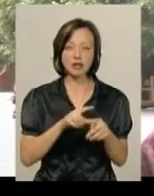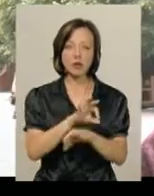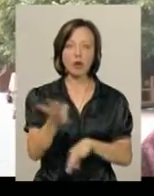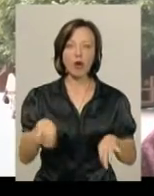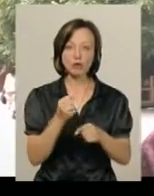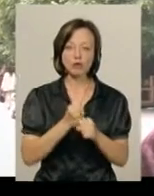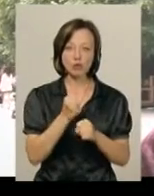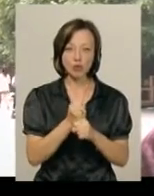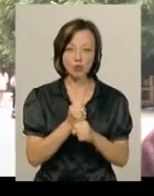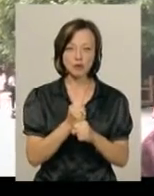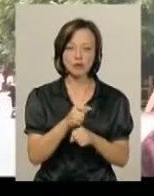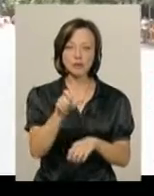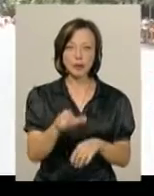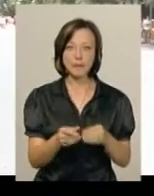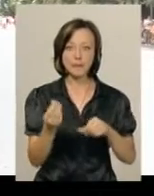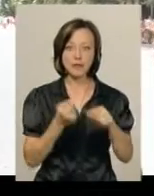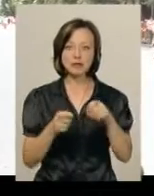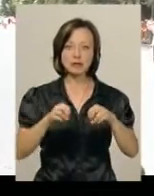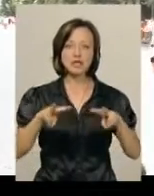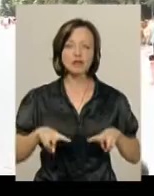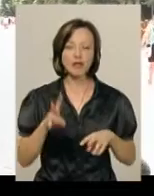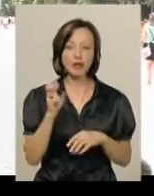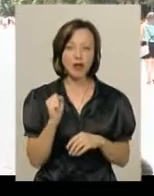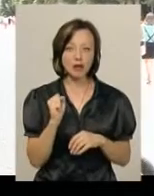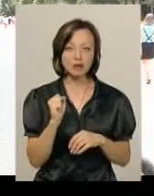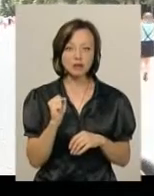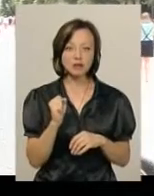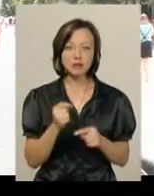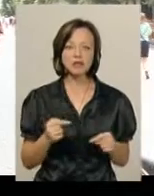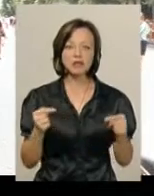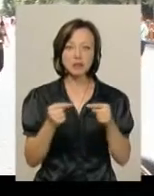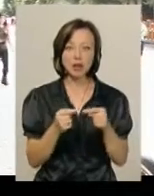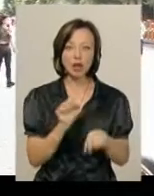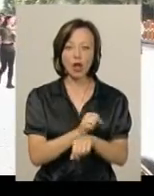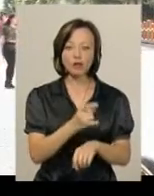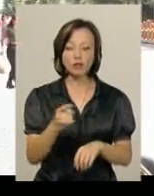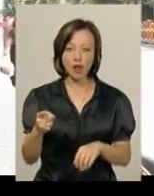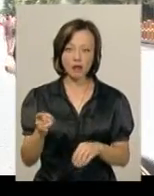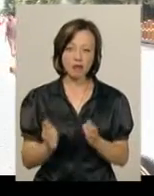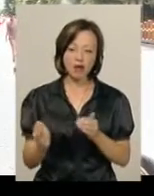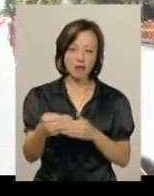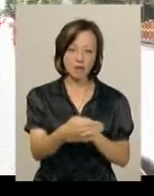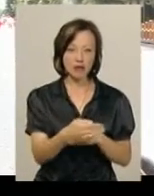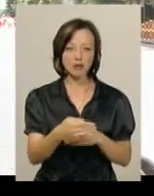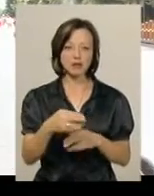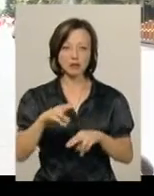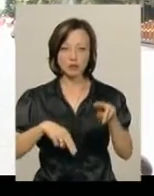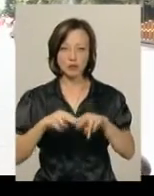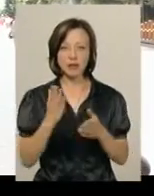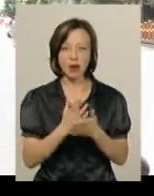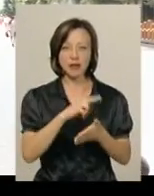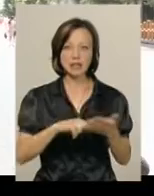розроблено фізичною особою-підприємцем, який спеціалізується на стоянках, на карманах, відповідно має